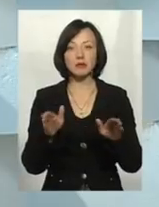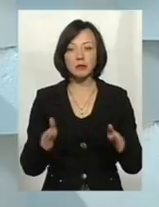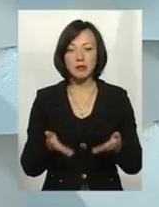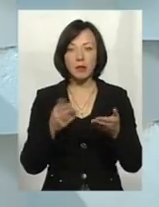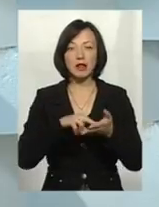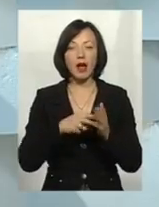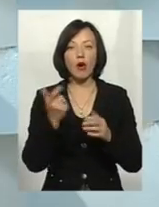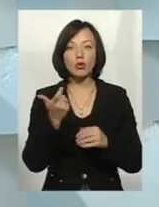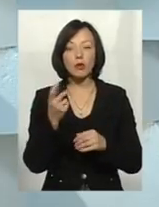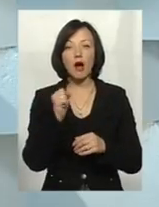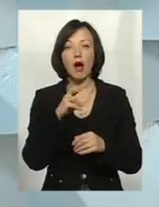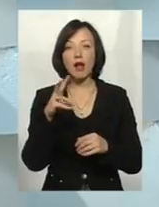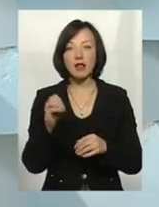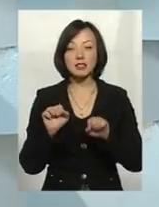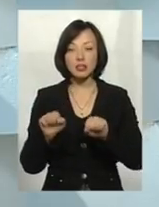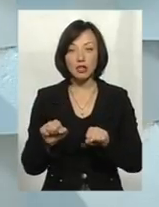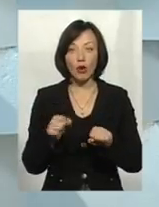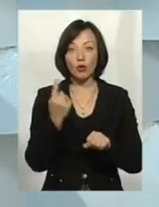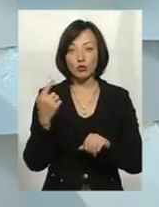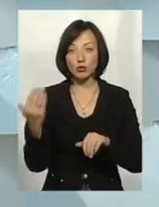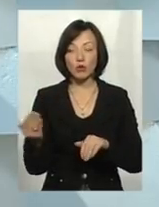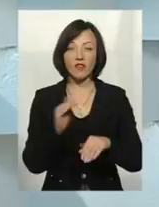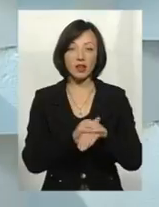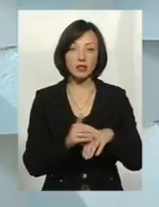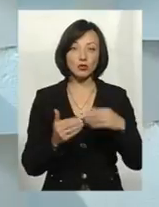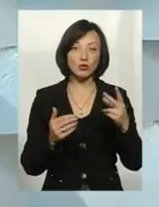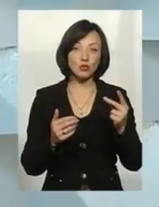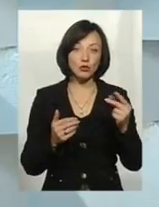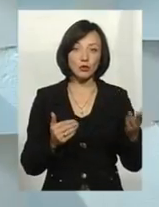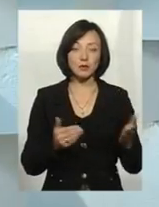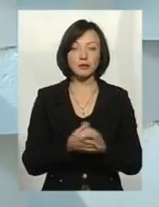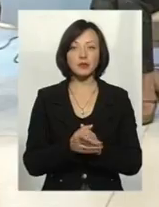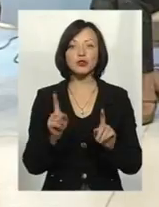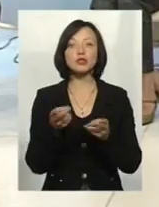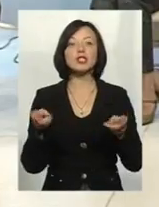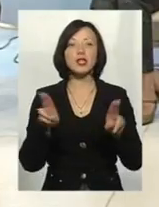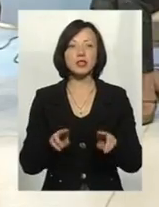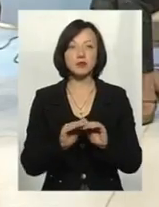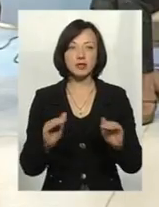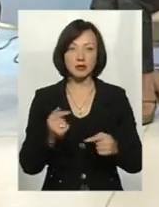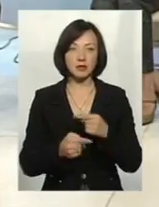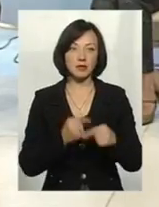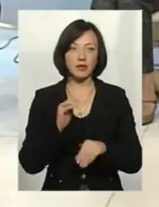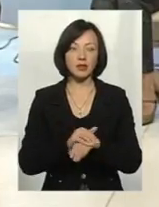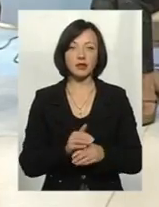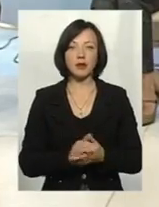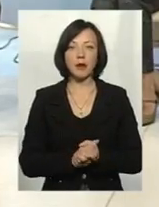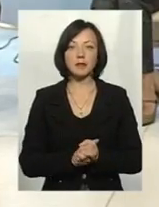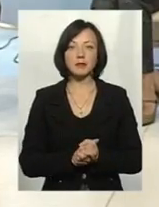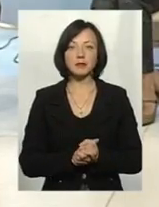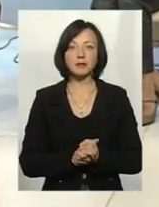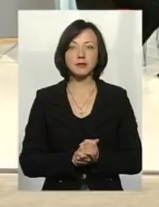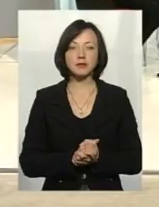економіку. Але з другої сторони, захищаючи одну сторону, фактично ми... Що залишимо нашим дітям? Так, залишається питання.